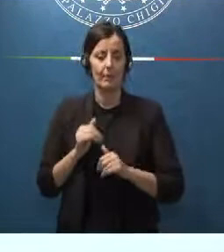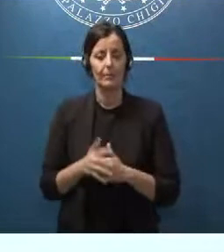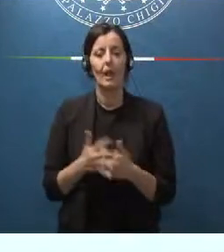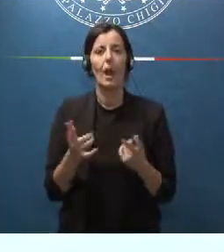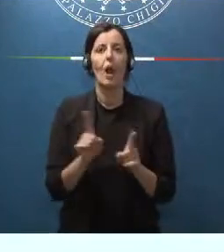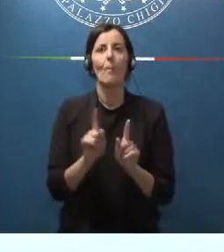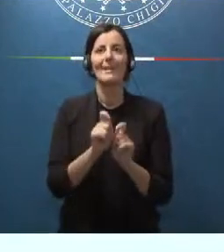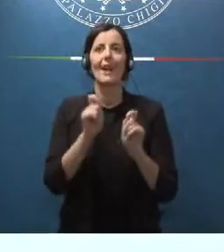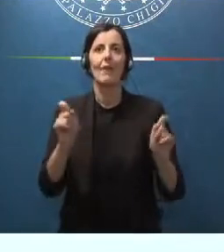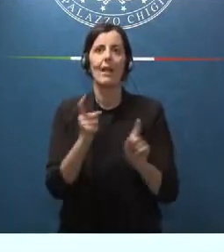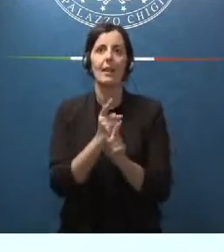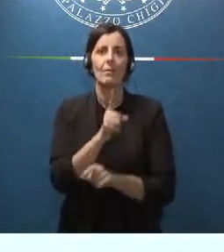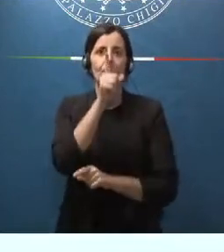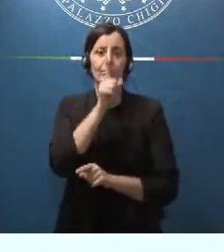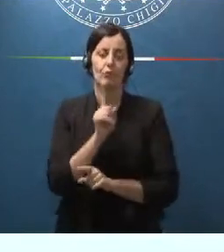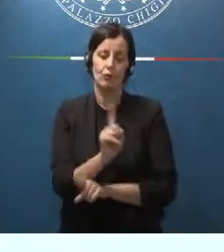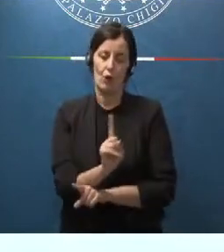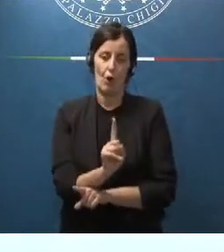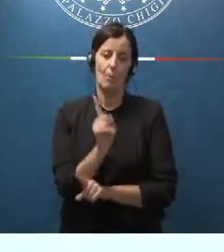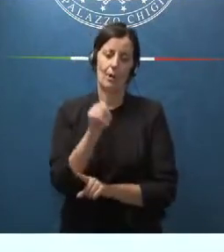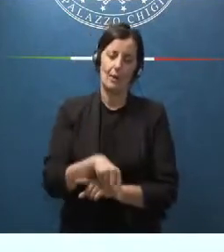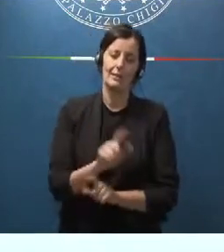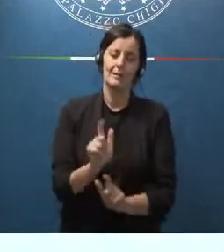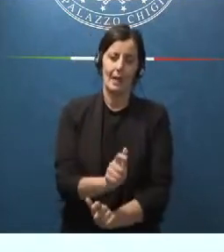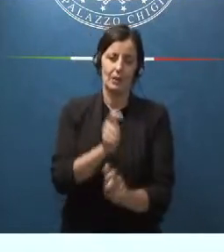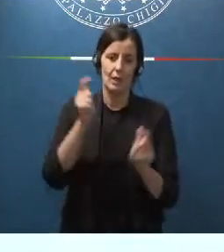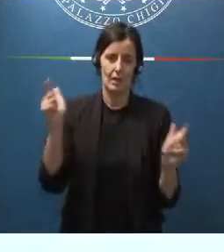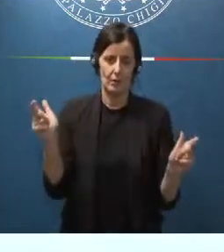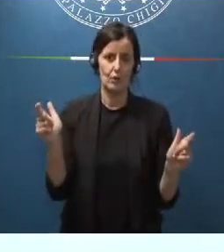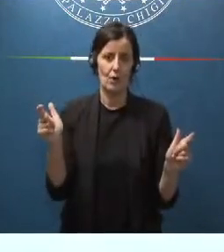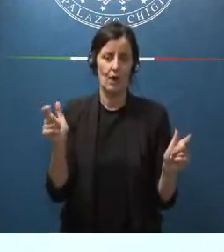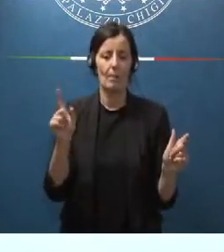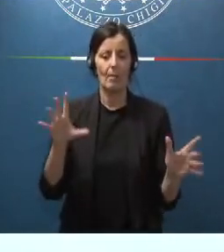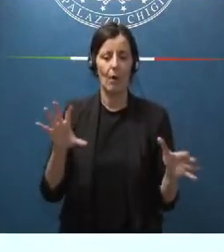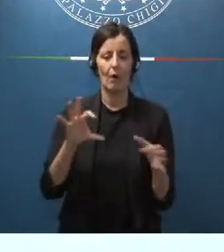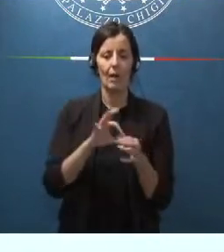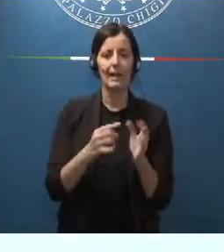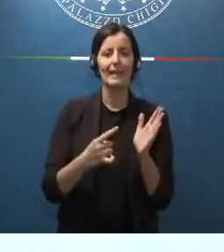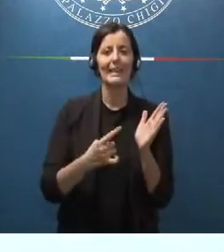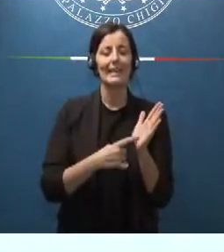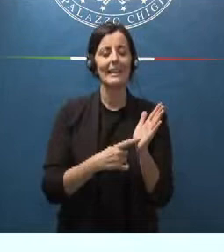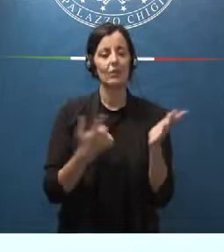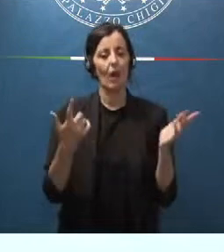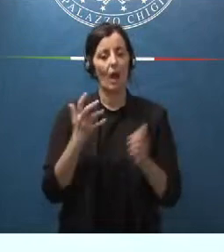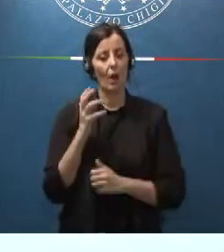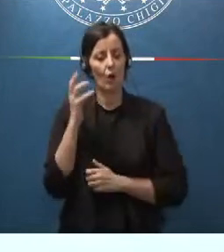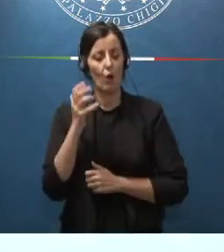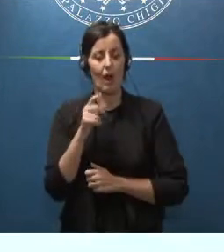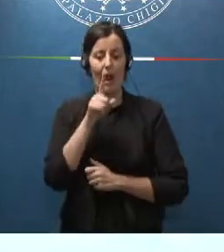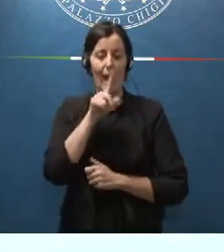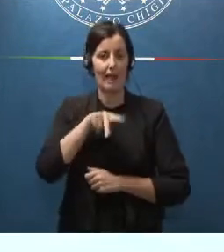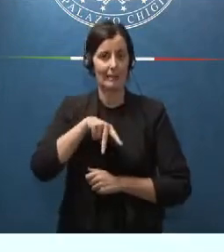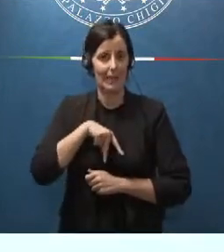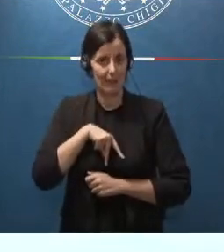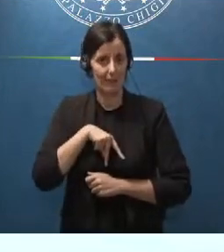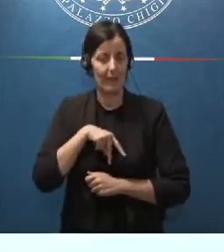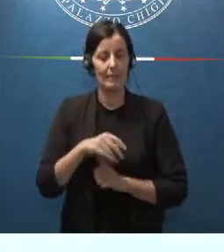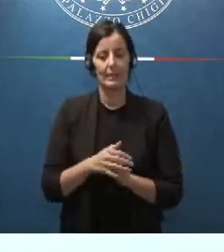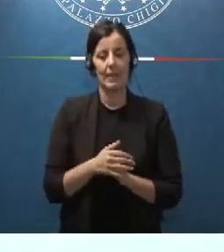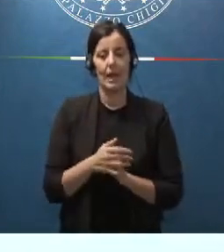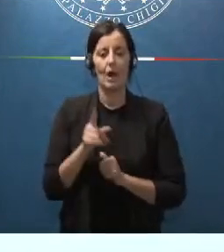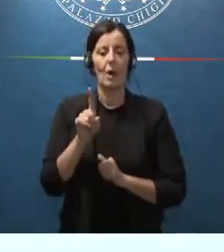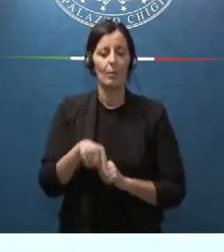stampa, è anche questa una enfatizzazione del diritto all'onore, alla riservatezza, alla